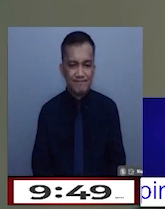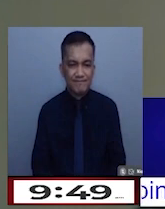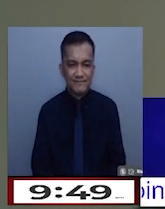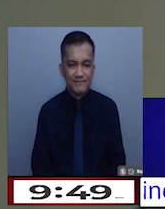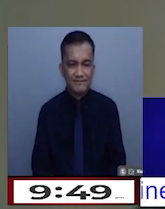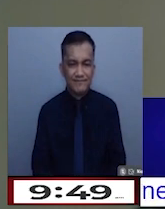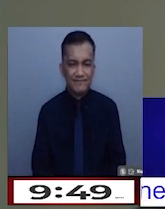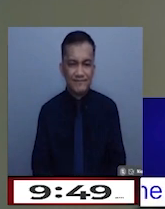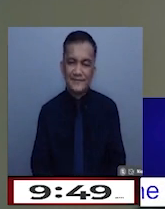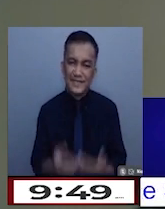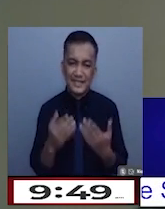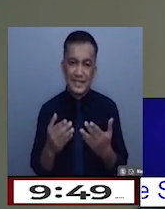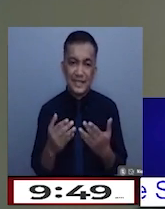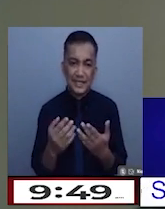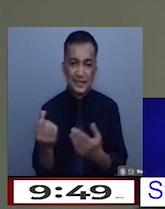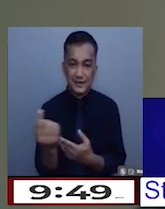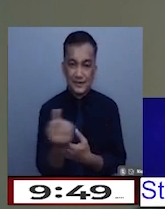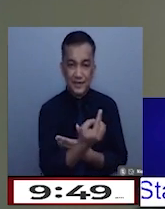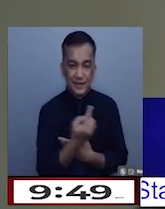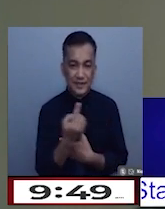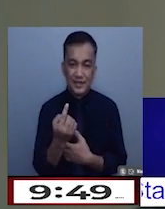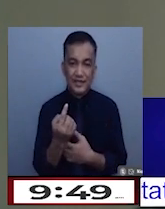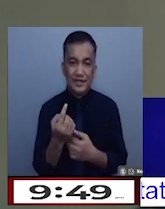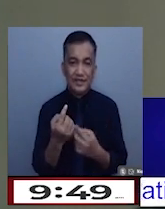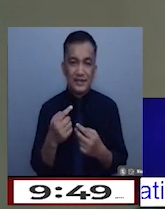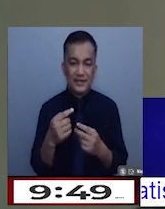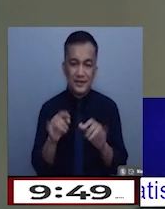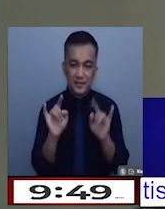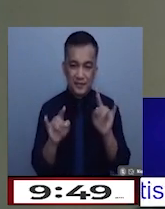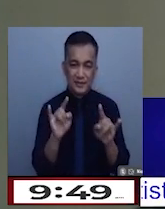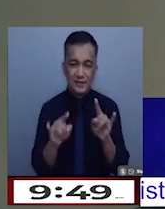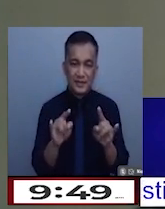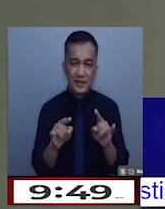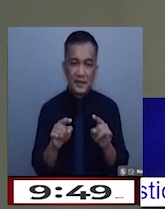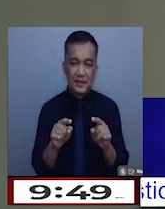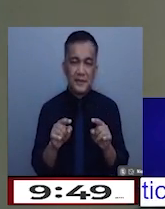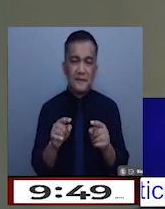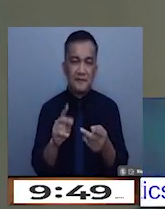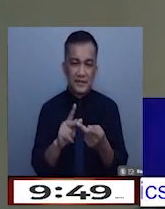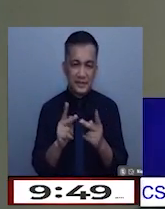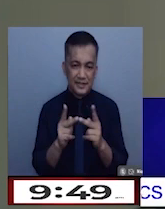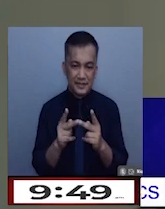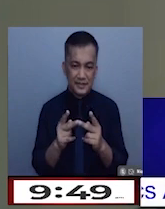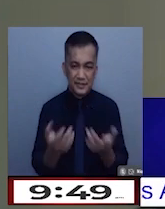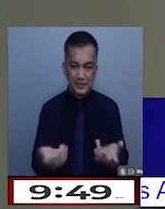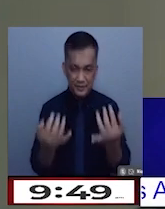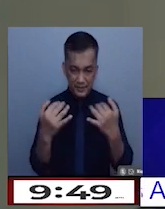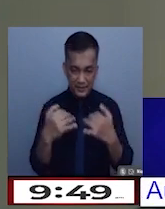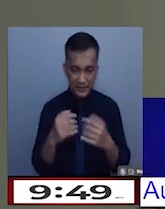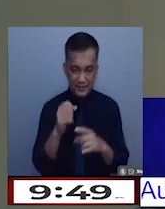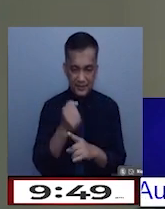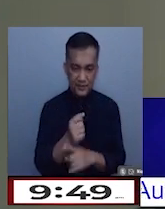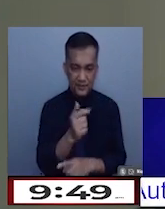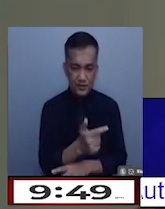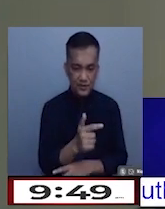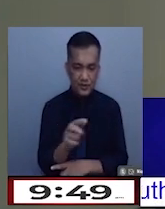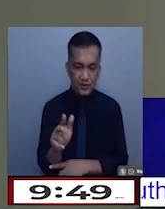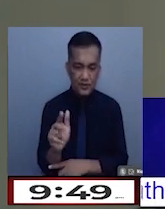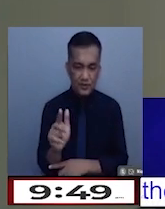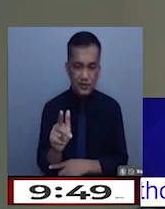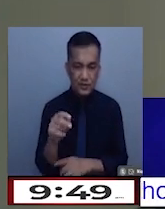We would like to thank everyone, our press and media partners, for joining us in the September 2023